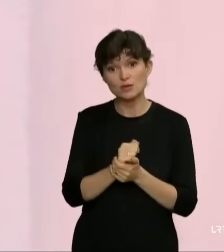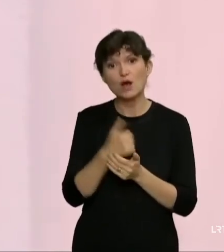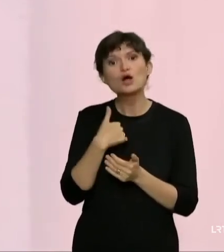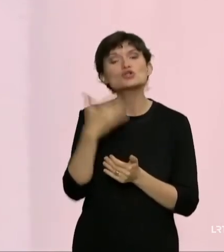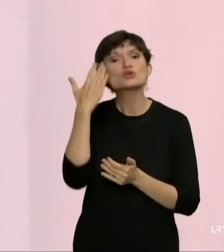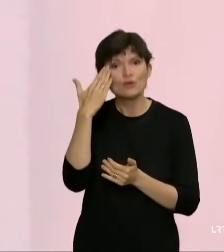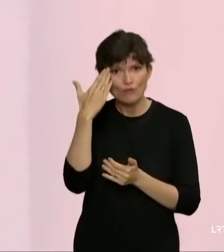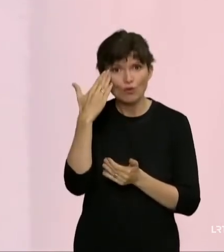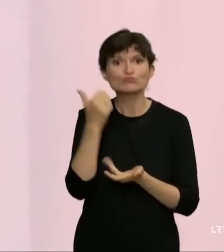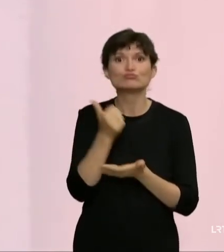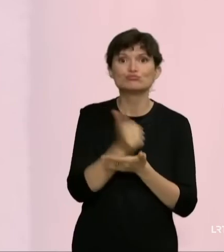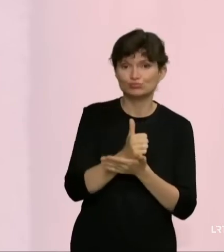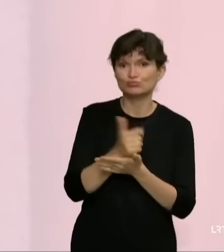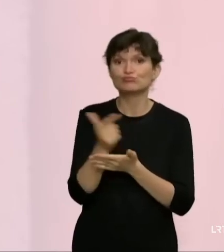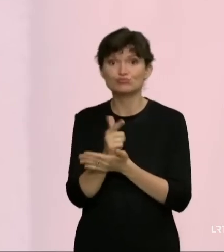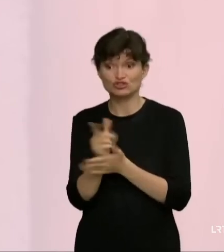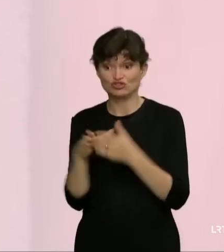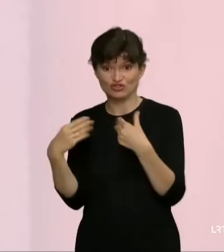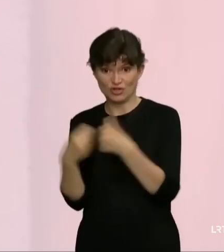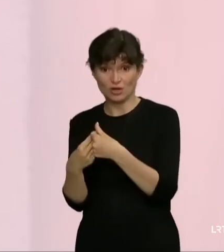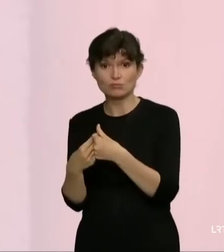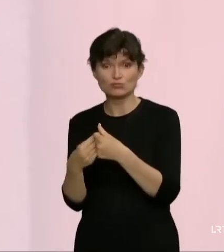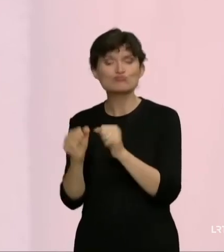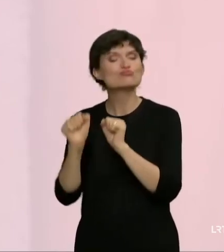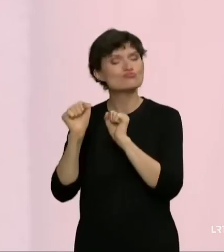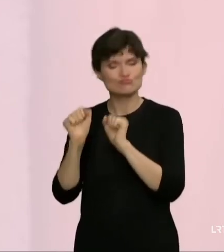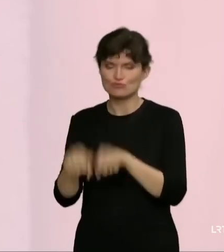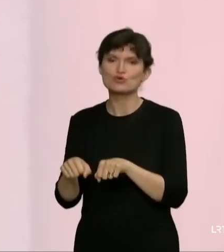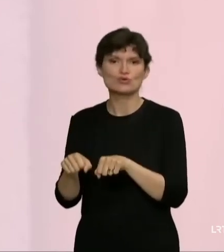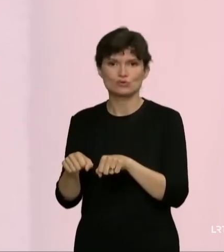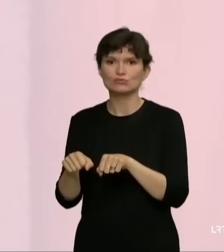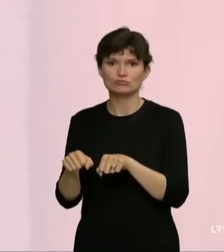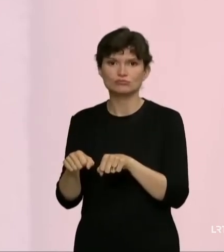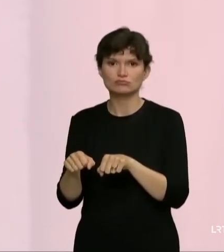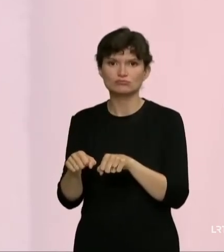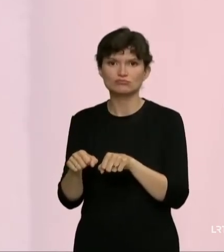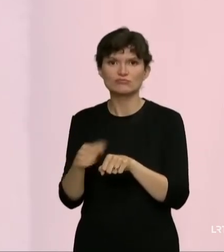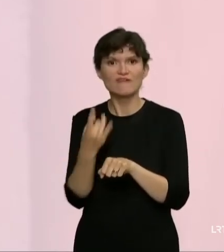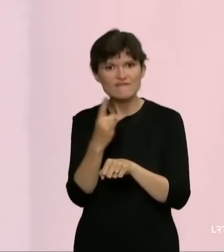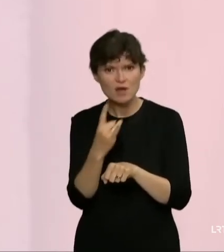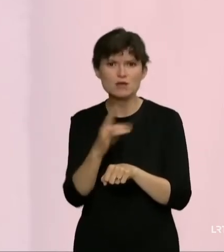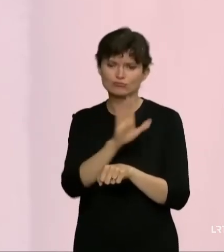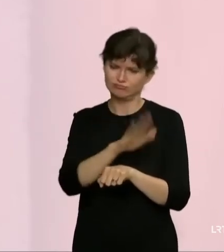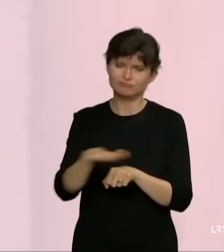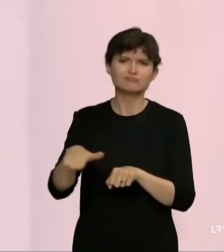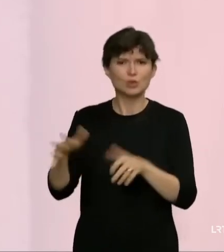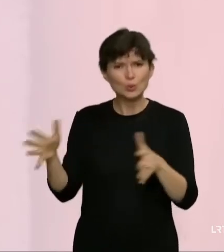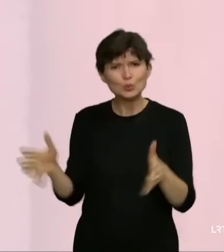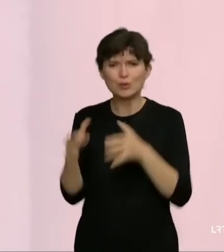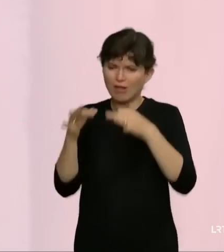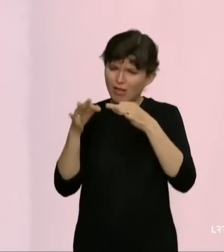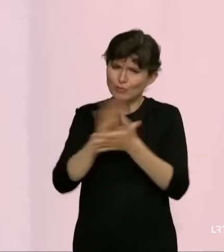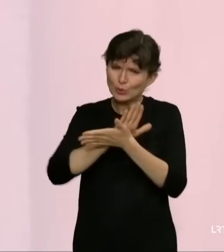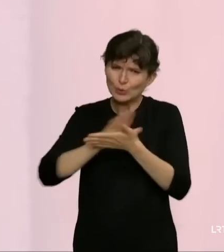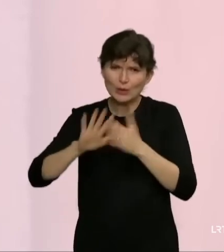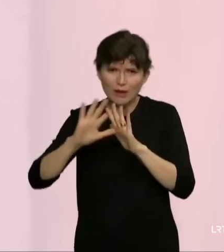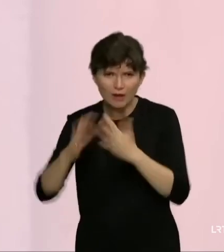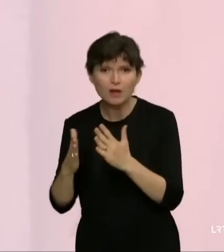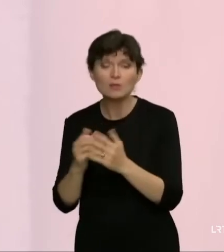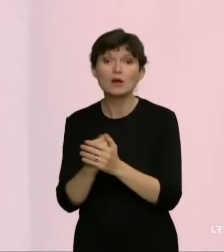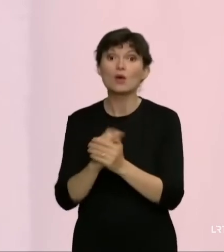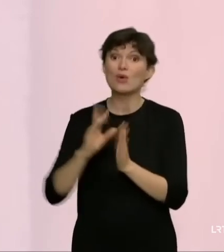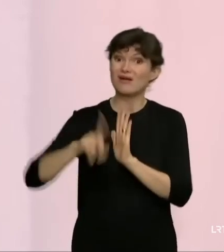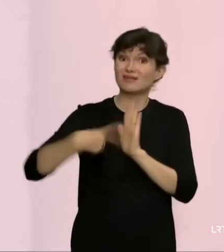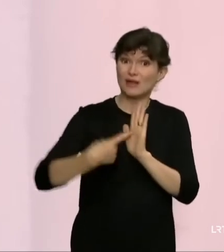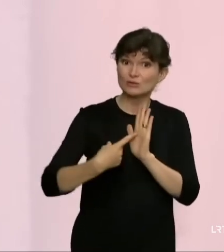kad homoseksuali šeima gali tinkamai ir dorai išauklėti vaikus. Bet jeigu jūs manęs klausiate, ar toks įstatymas